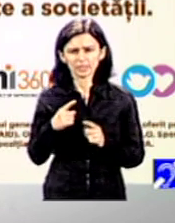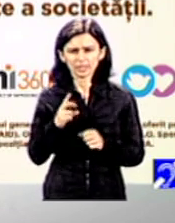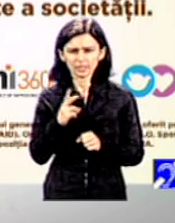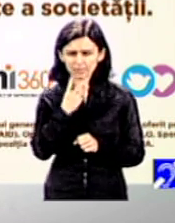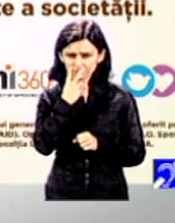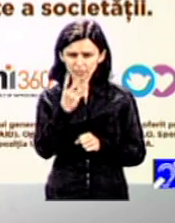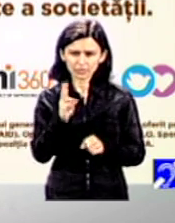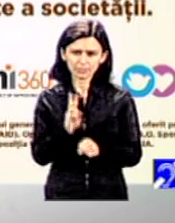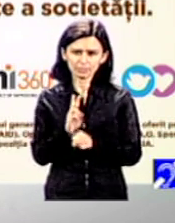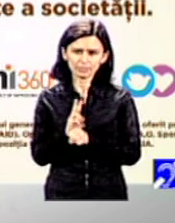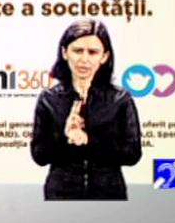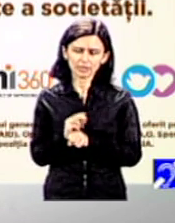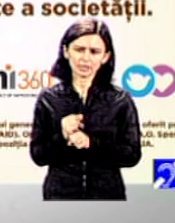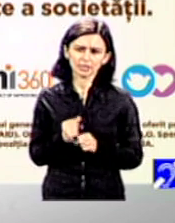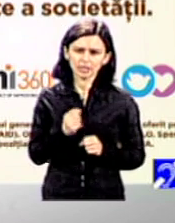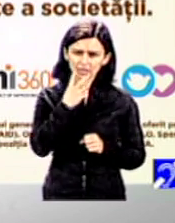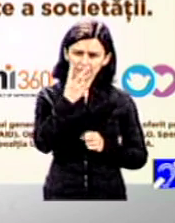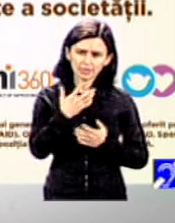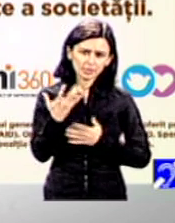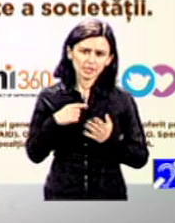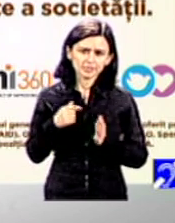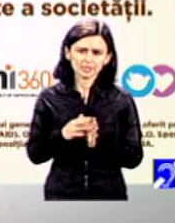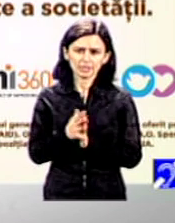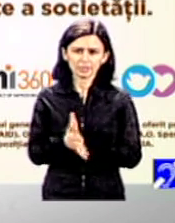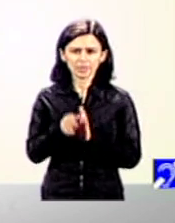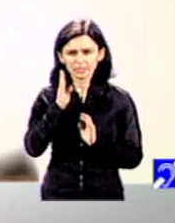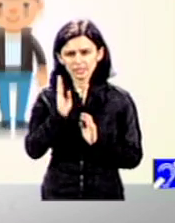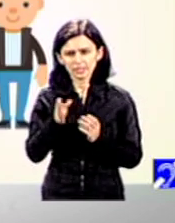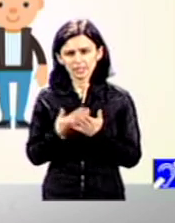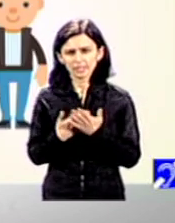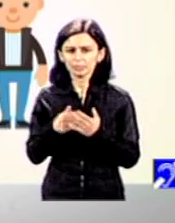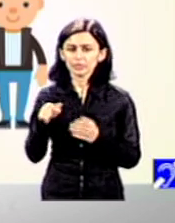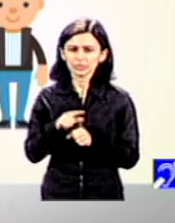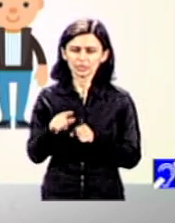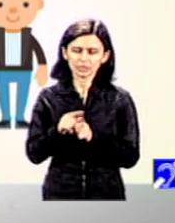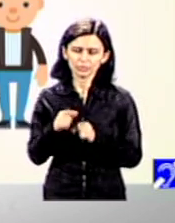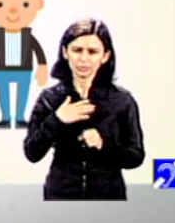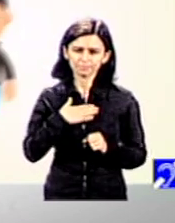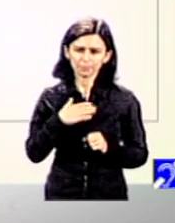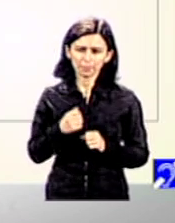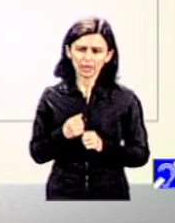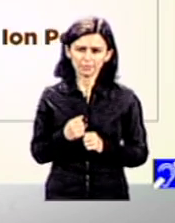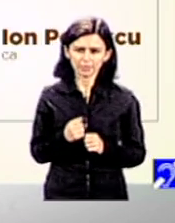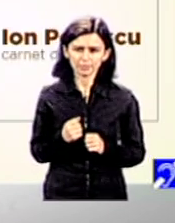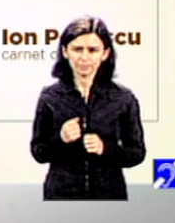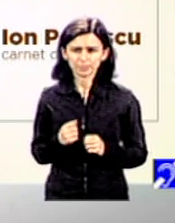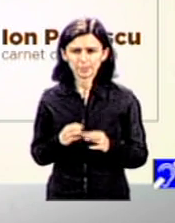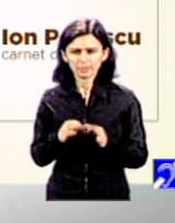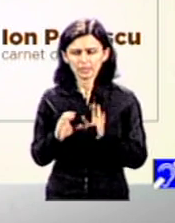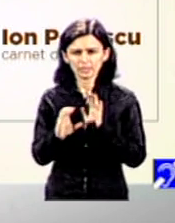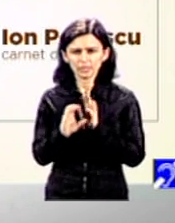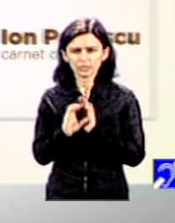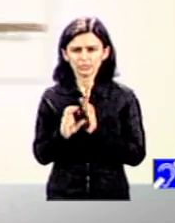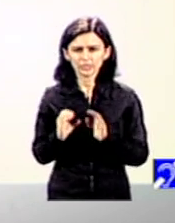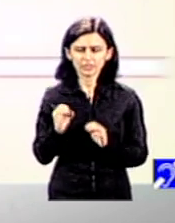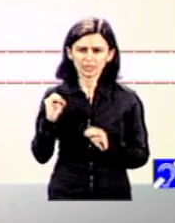care sunt implicațiile directe pentru acest lucru. Pe de o parte ați menționat Convenția